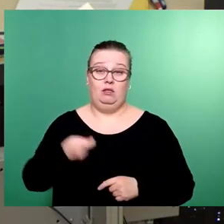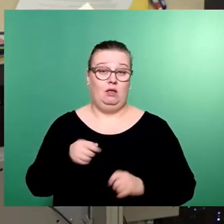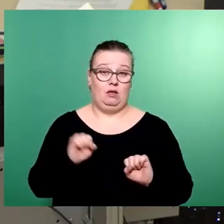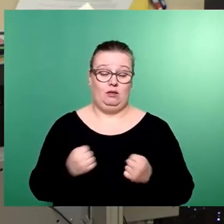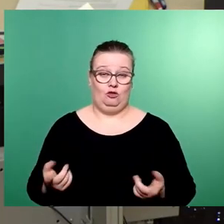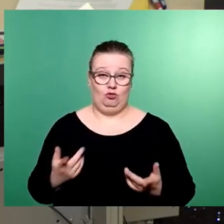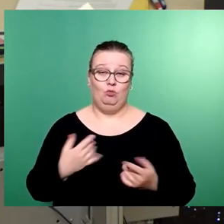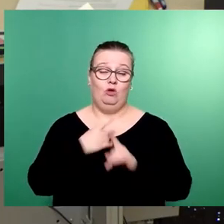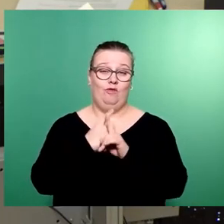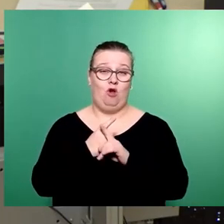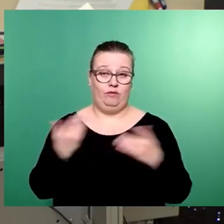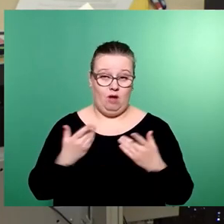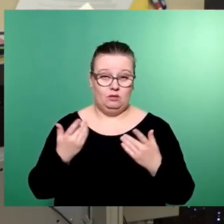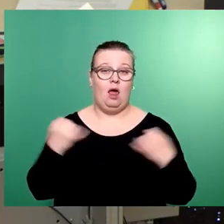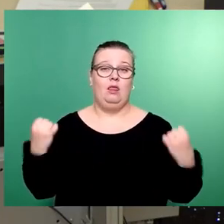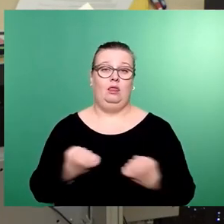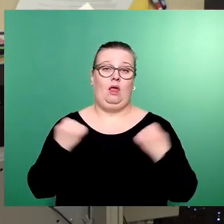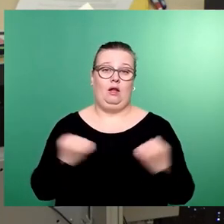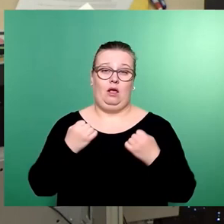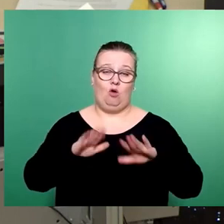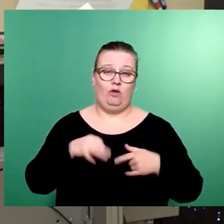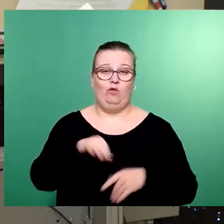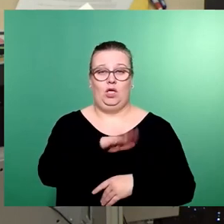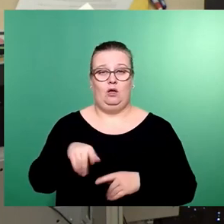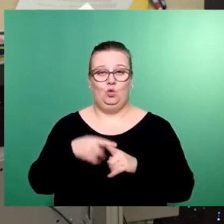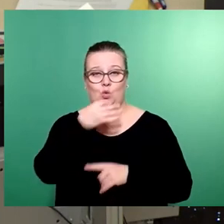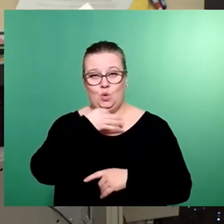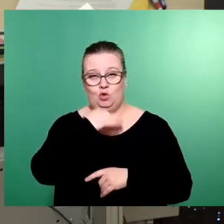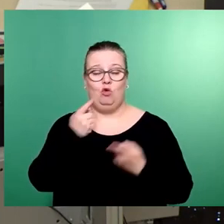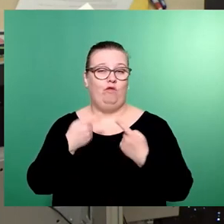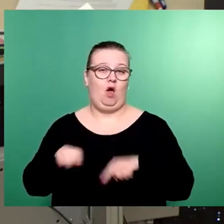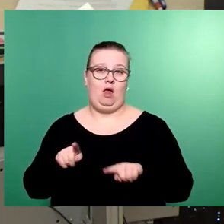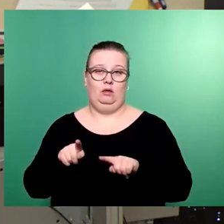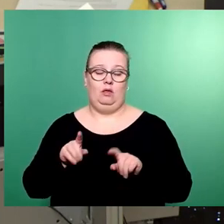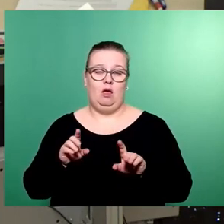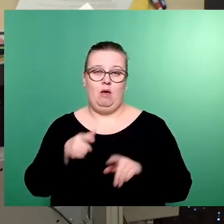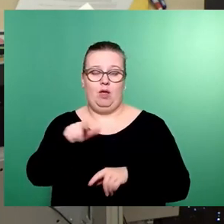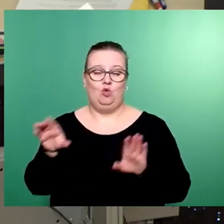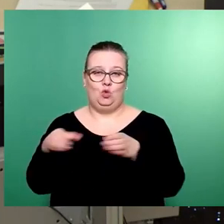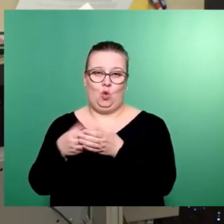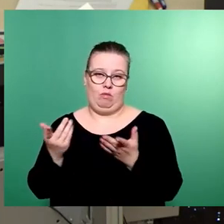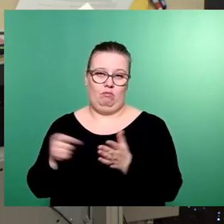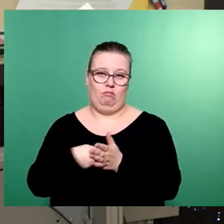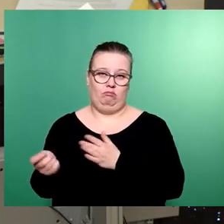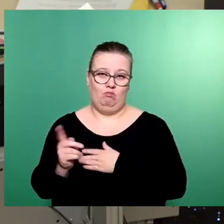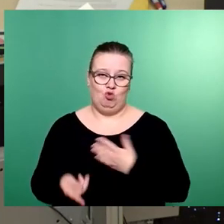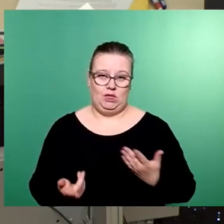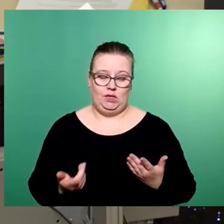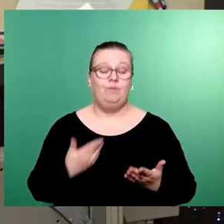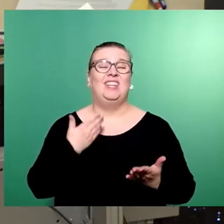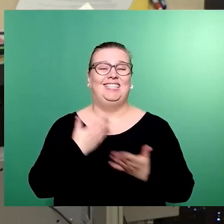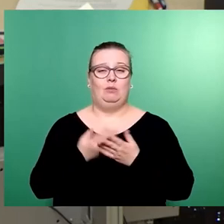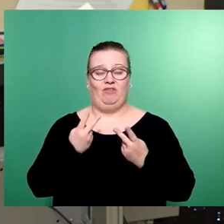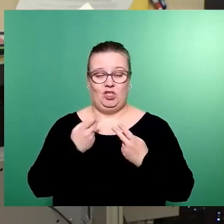Folgen wären Ausfall des Trainingsbetriebs für Kinder, Jugendliche, aber auch für andere Personengruppen. Insoweit muss der Zuschuss